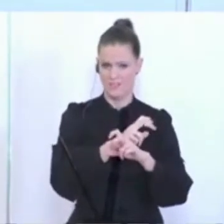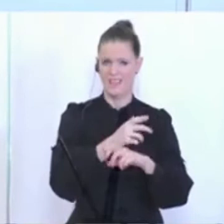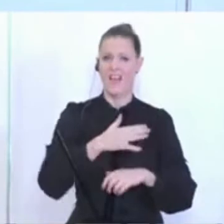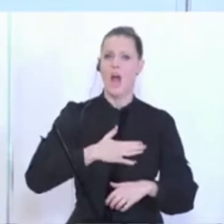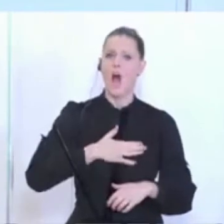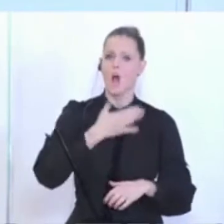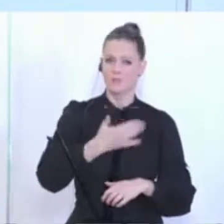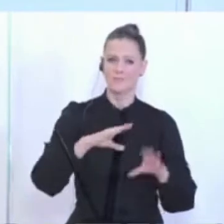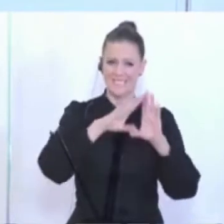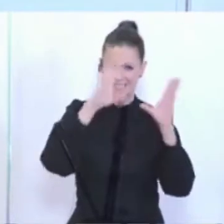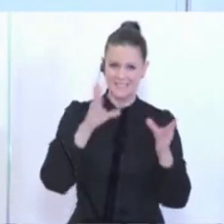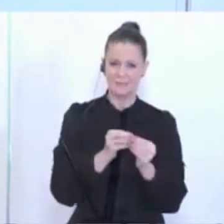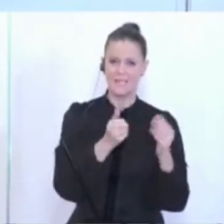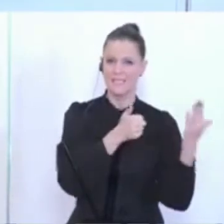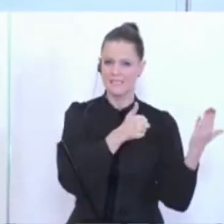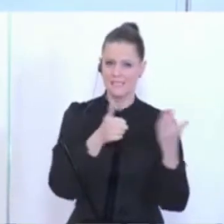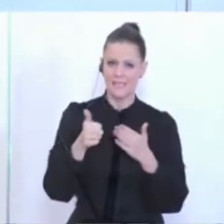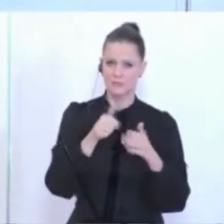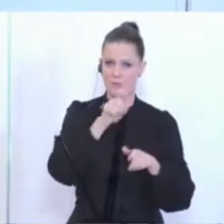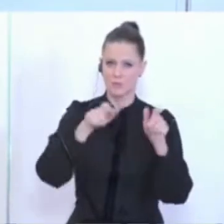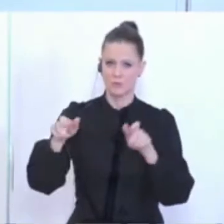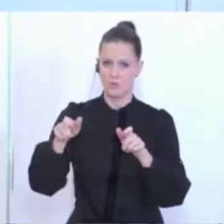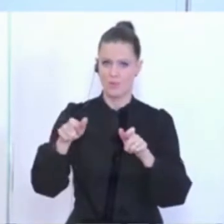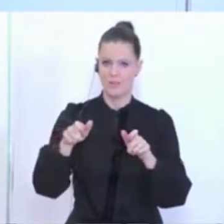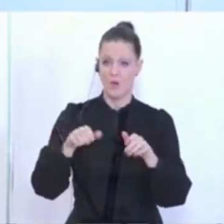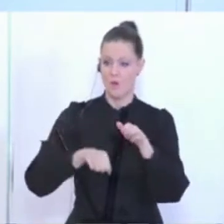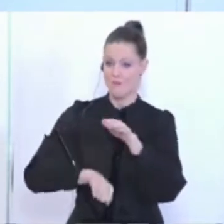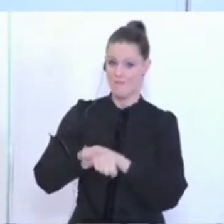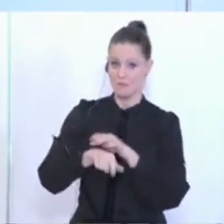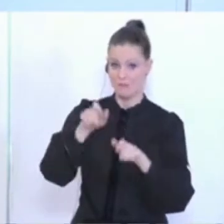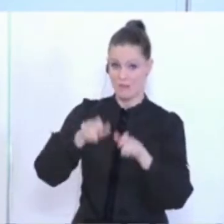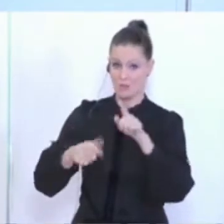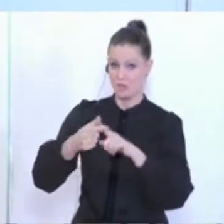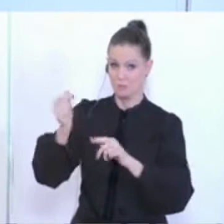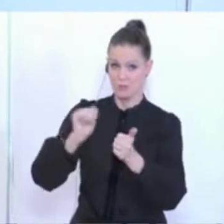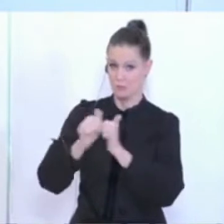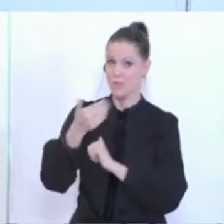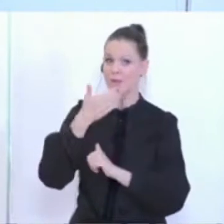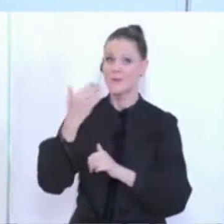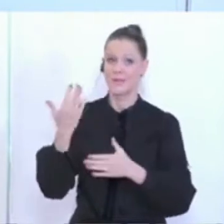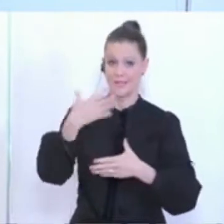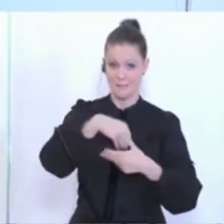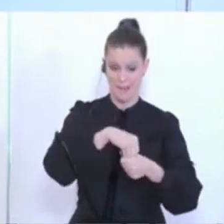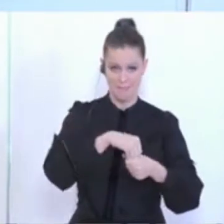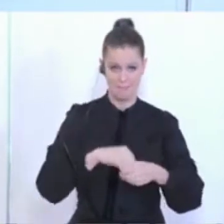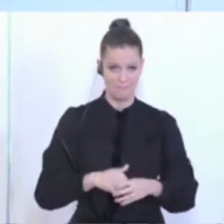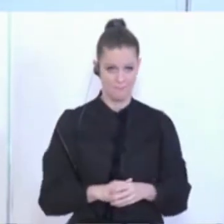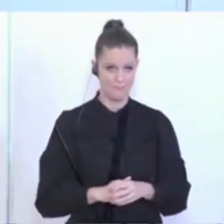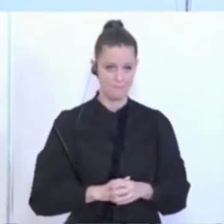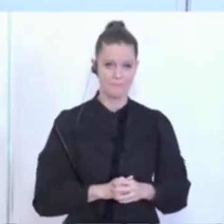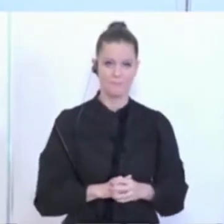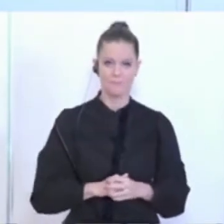Ausnahmung 600 ohne die Spitzenfußballerinnen und Fußballer 600 Personen